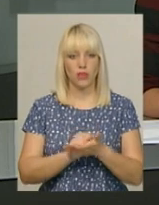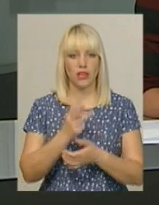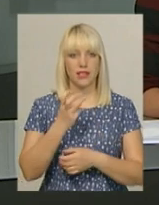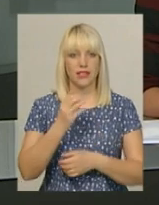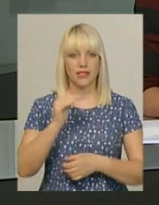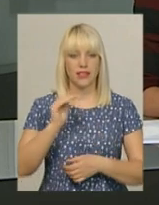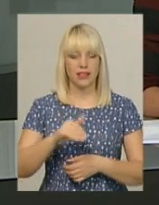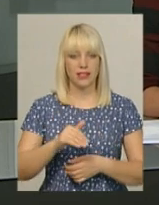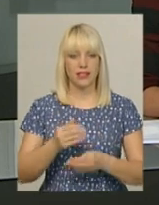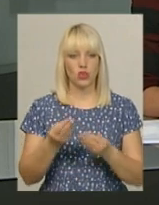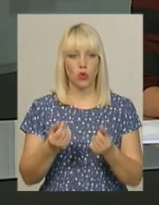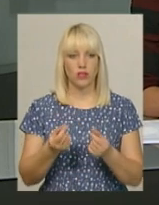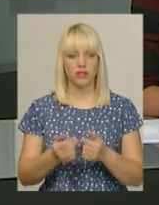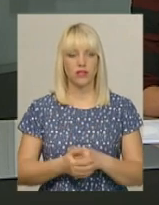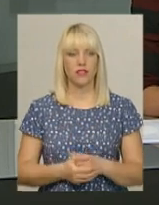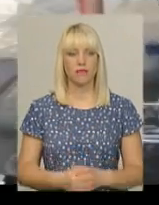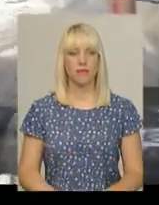готівкою у різній валюті.